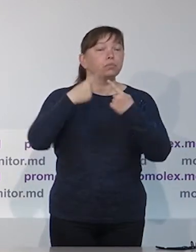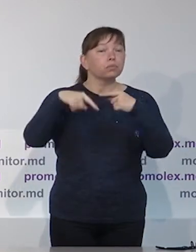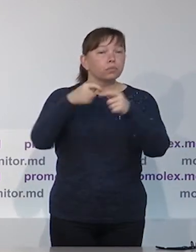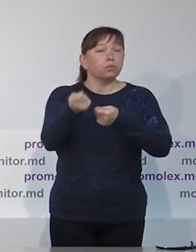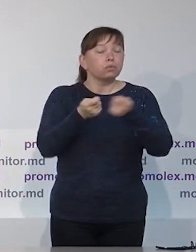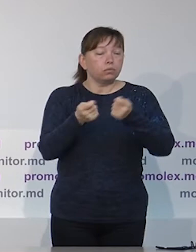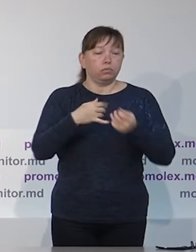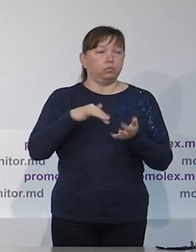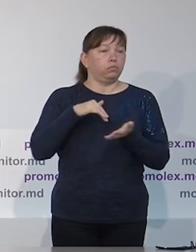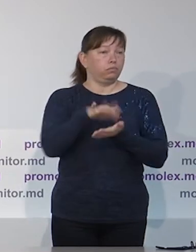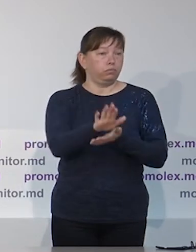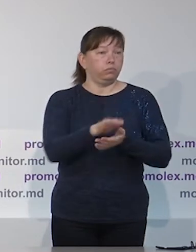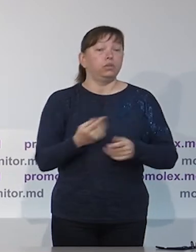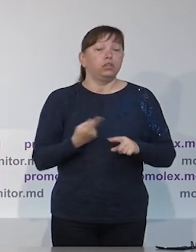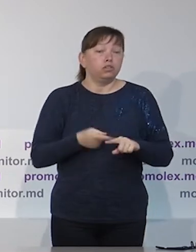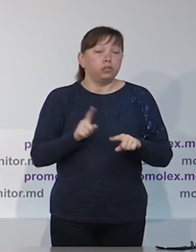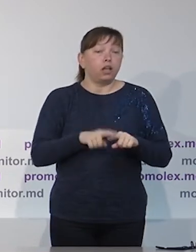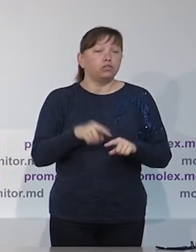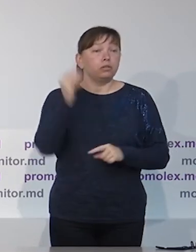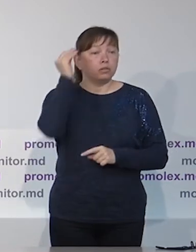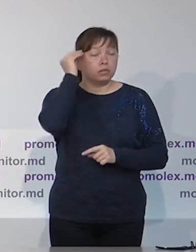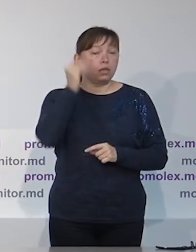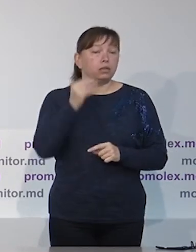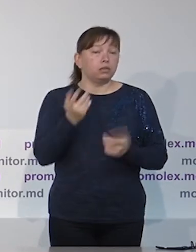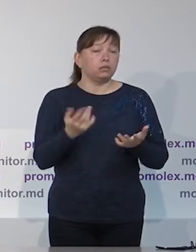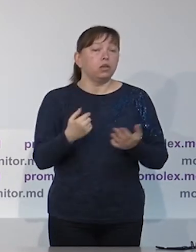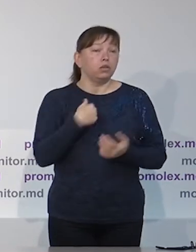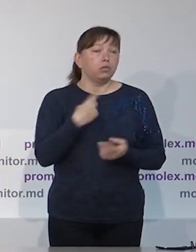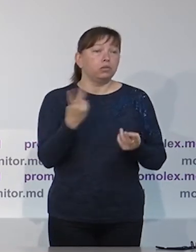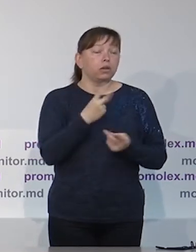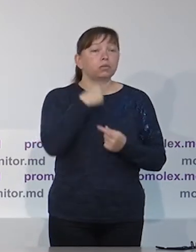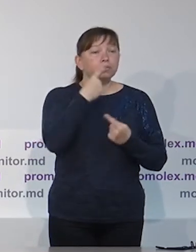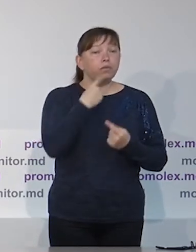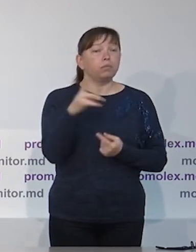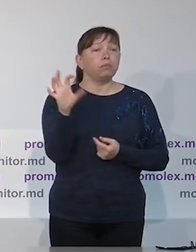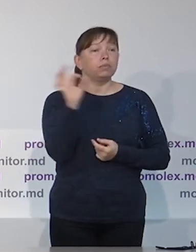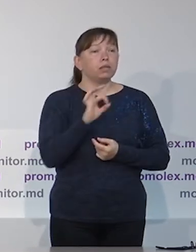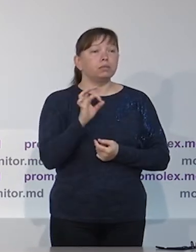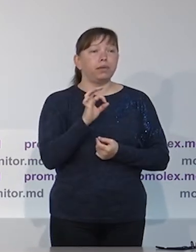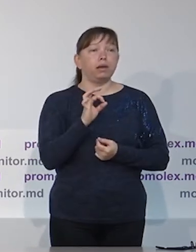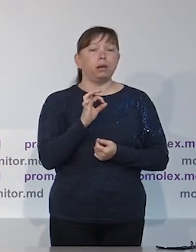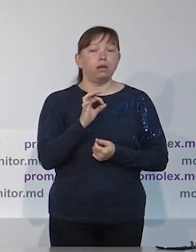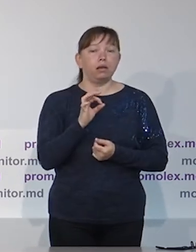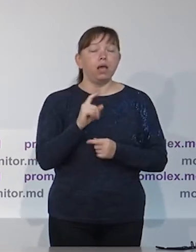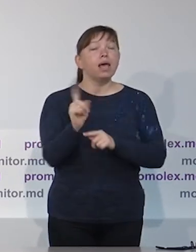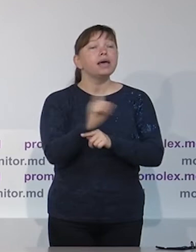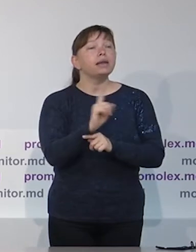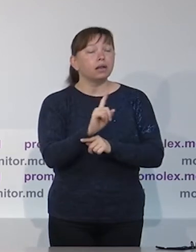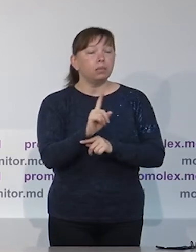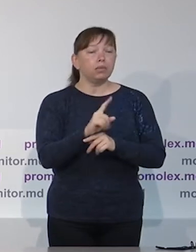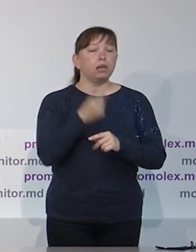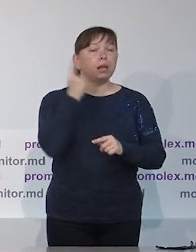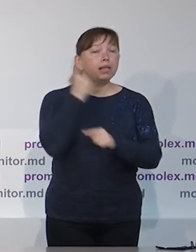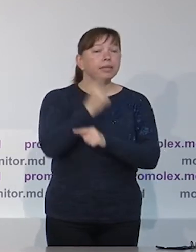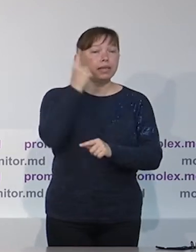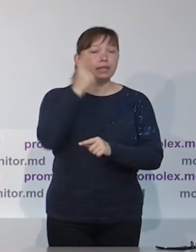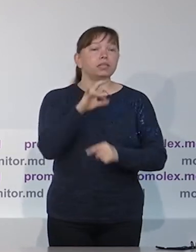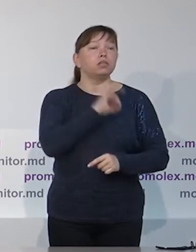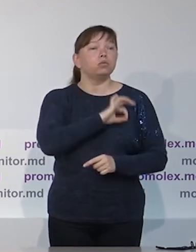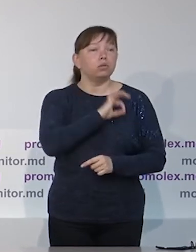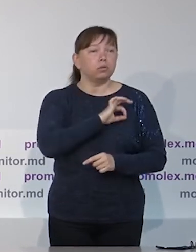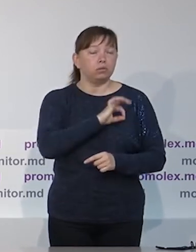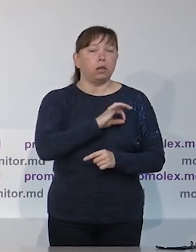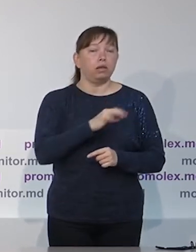для улучшения законодательной базы, которым власти не прислушивались. И тут, в первую очередь, мы должны